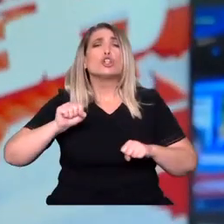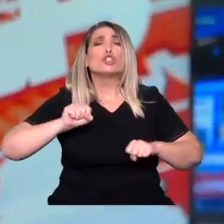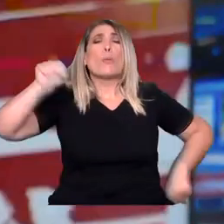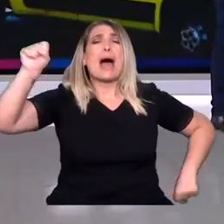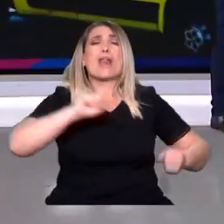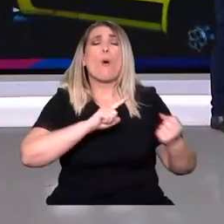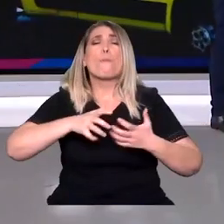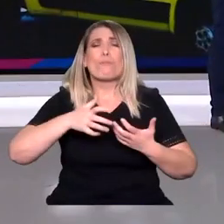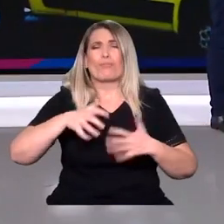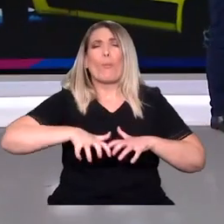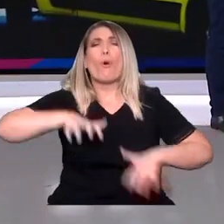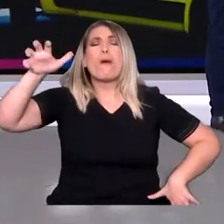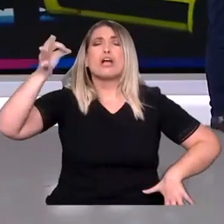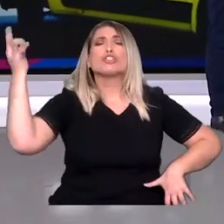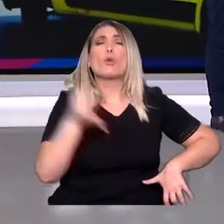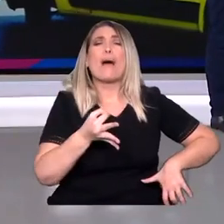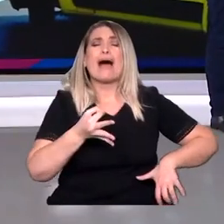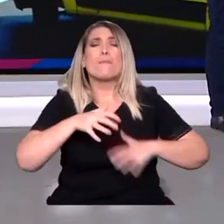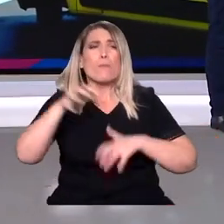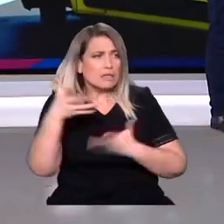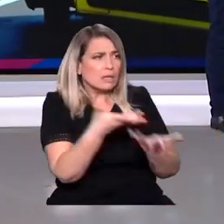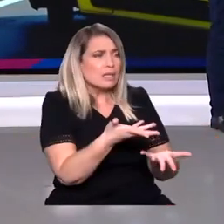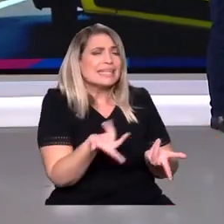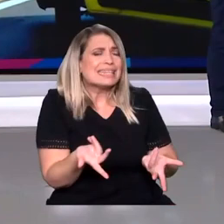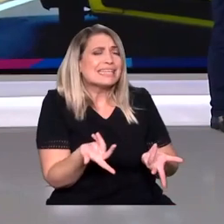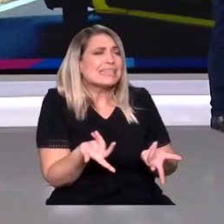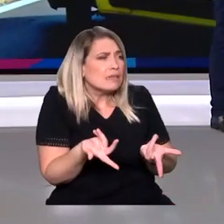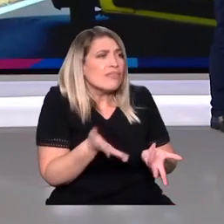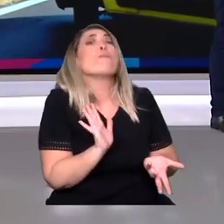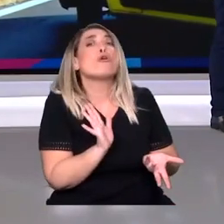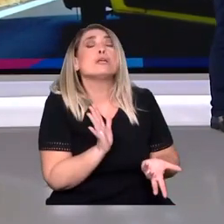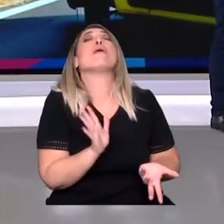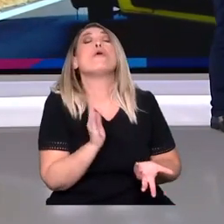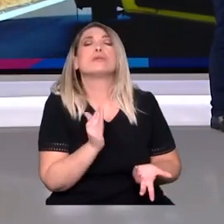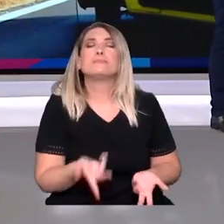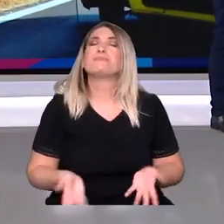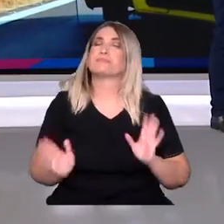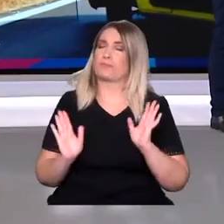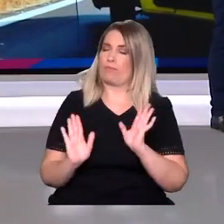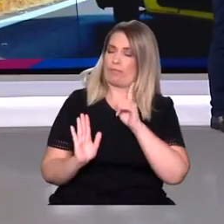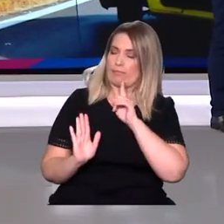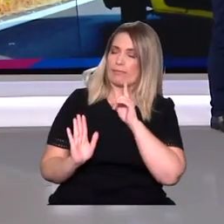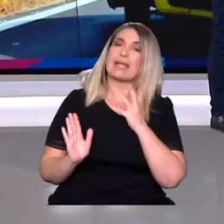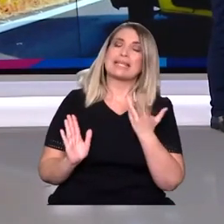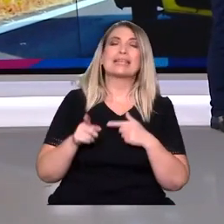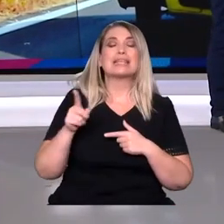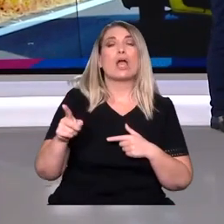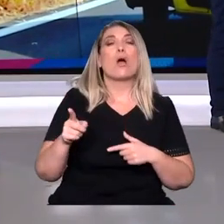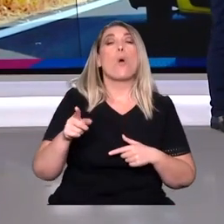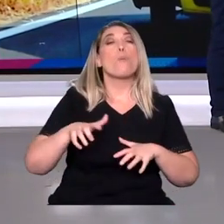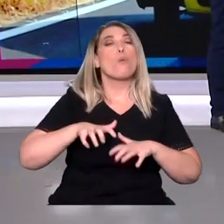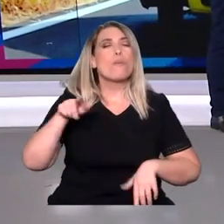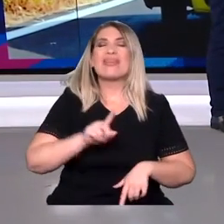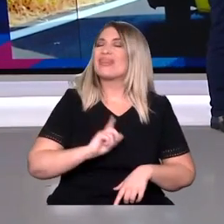και τον σώσουμε. Σε αυτή την περίπτωση λοιπόν μας λένε πως το σούπερπούμα δεν είναι τόσο